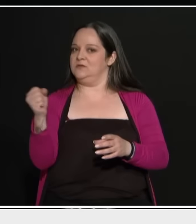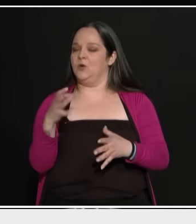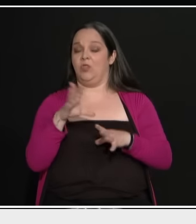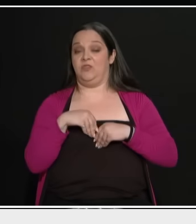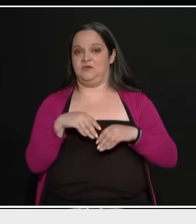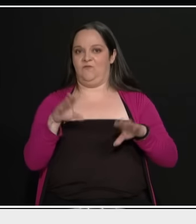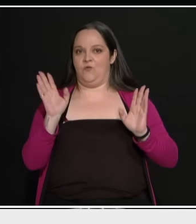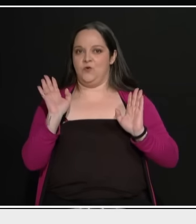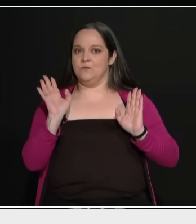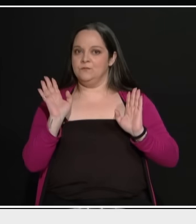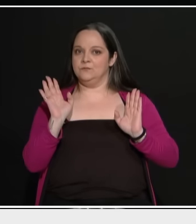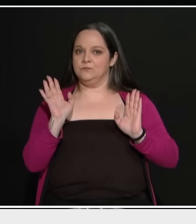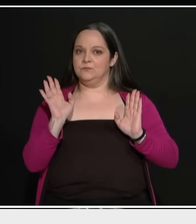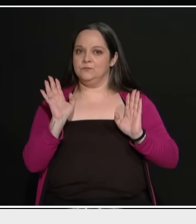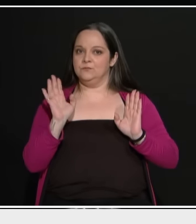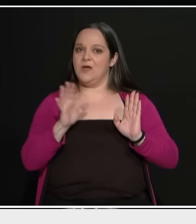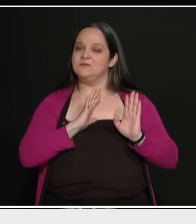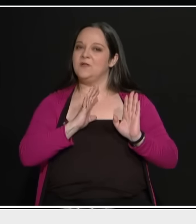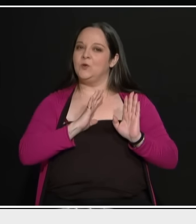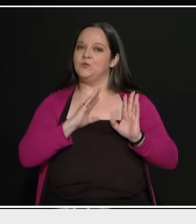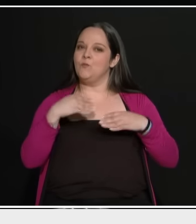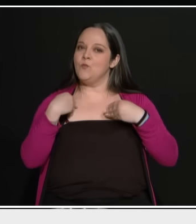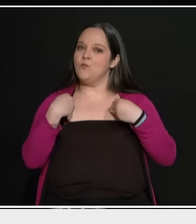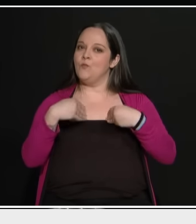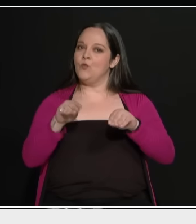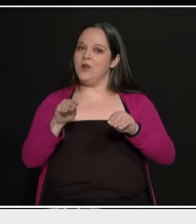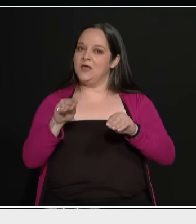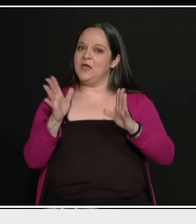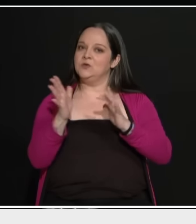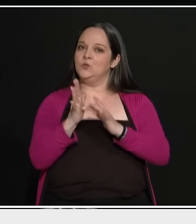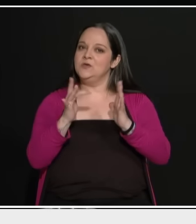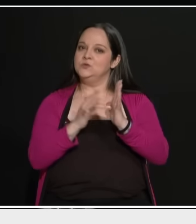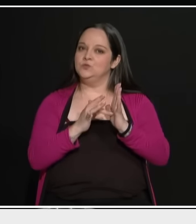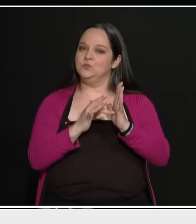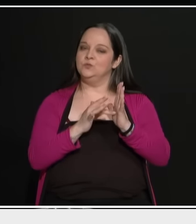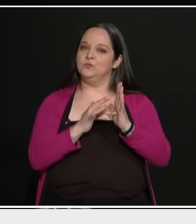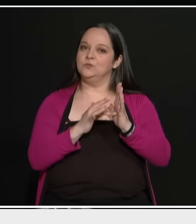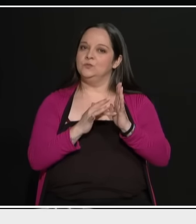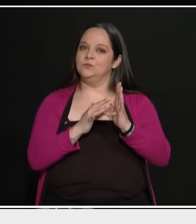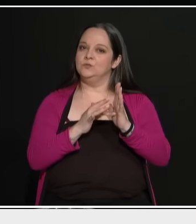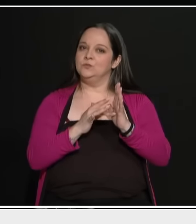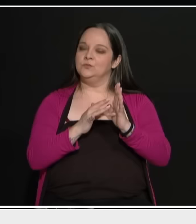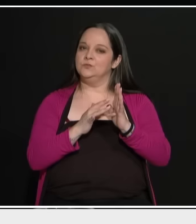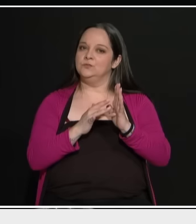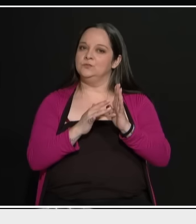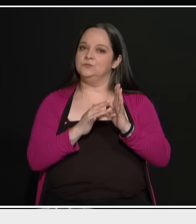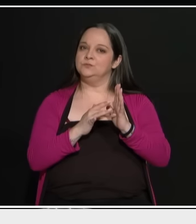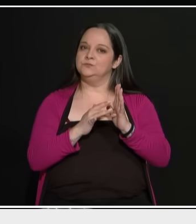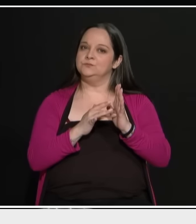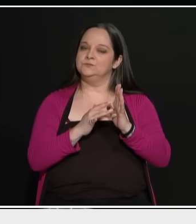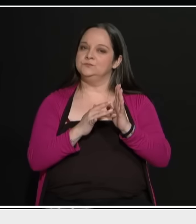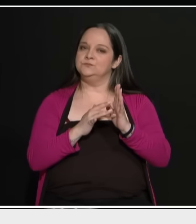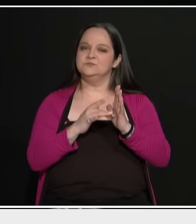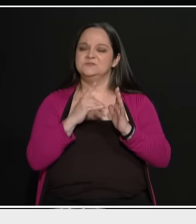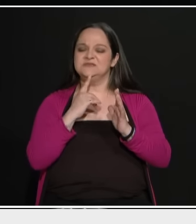αυτό. Ένας άνθρωπος που που λέγε του Ιησού Χριστού... Επιστολές λέτε. Τι που